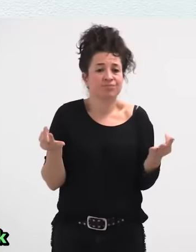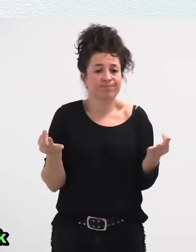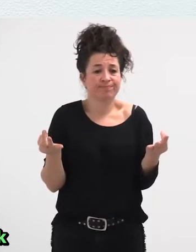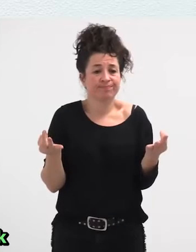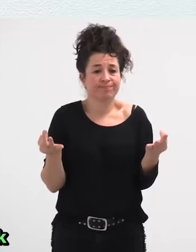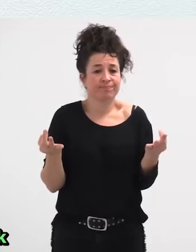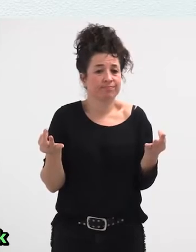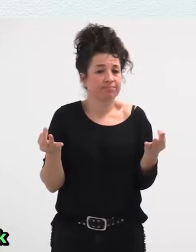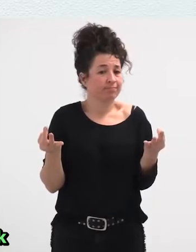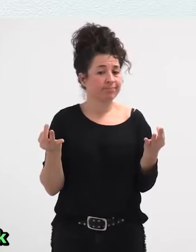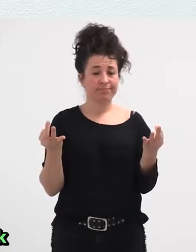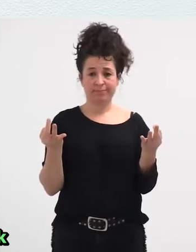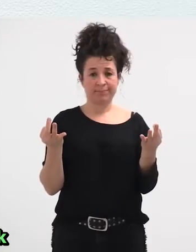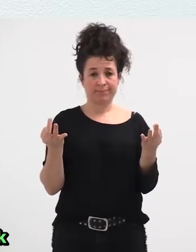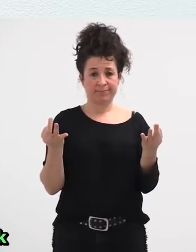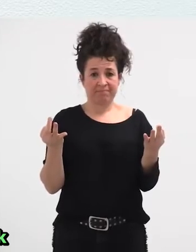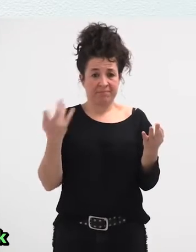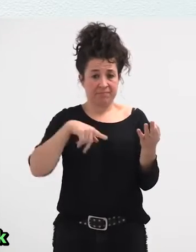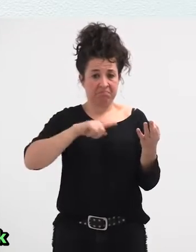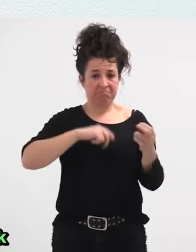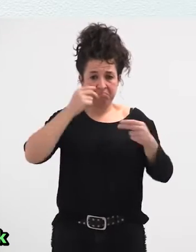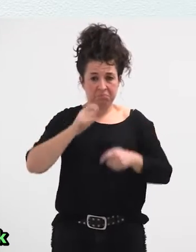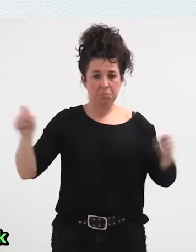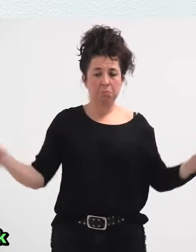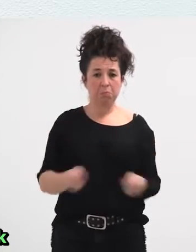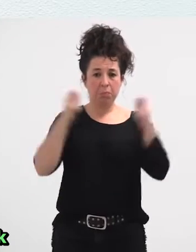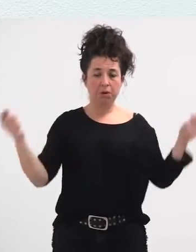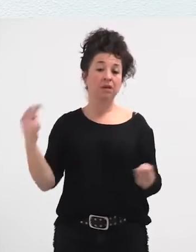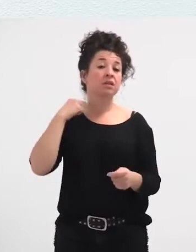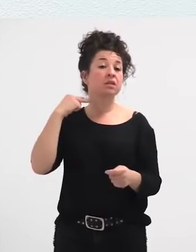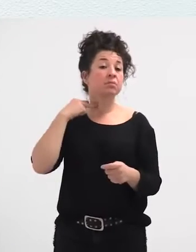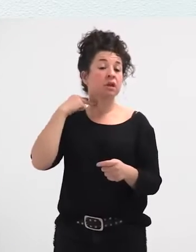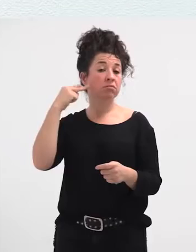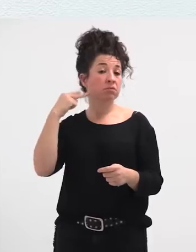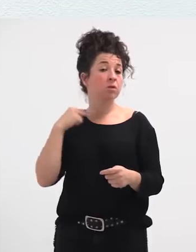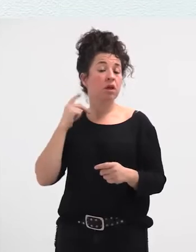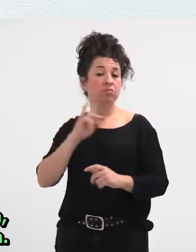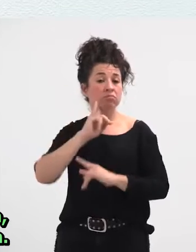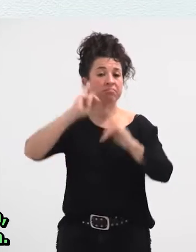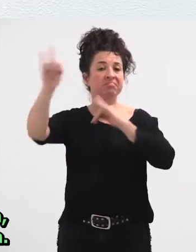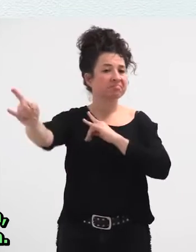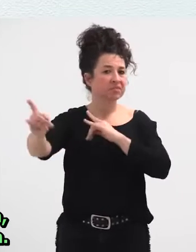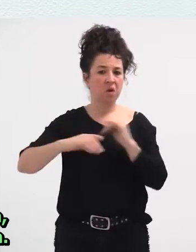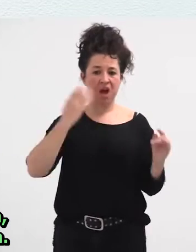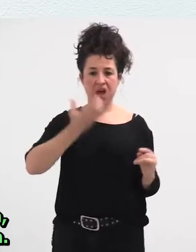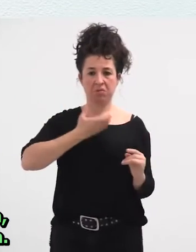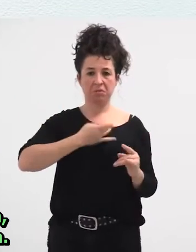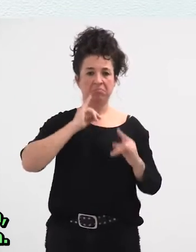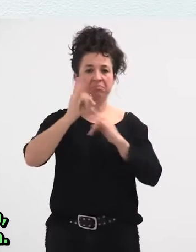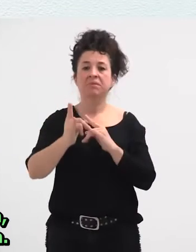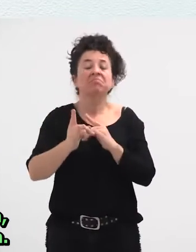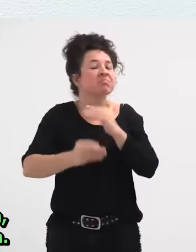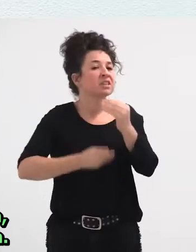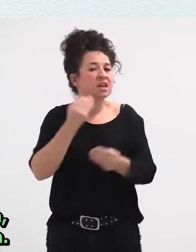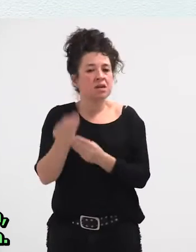eta publikoki behintzat, eta guguri aldun dira leitu, eta adirazidibutenetik, ez da, zerrekin, udaletan ere, egin diranak, igual